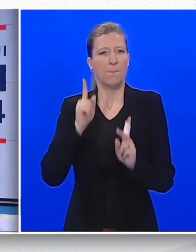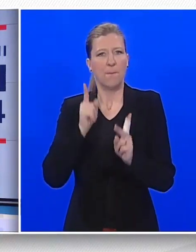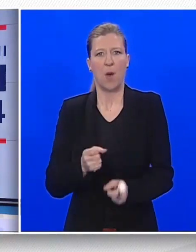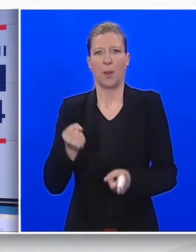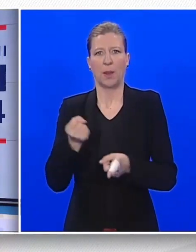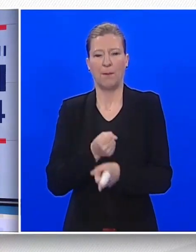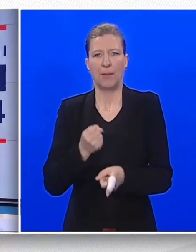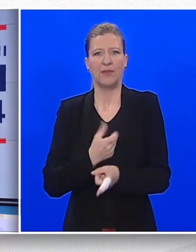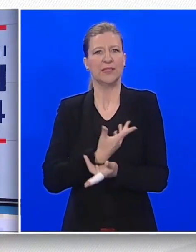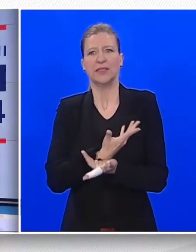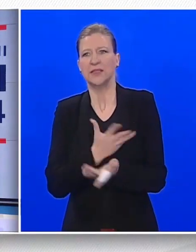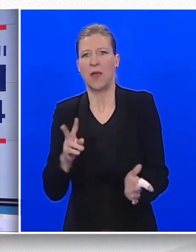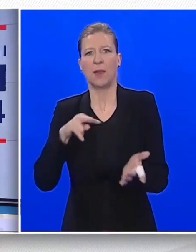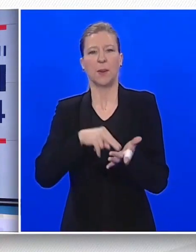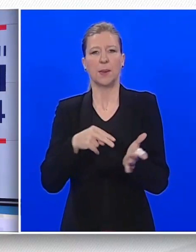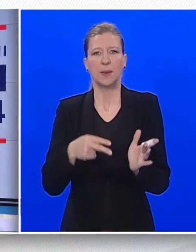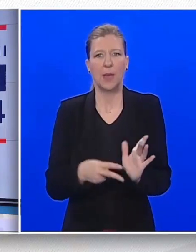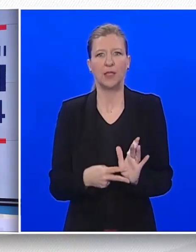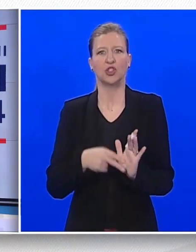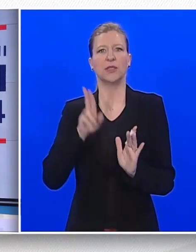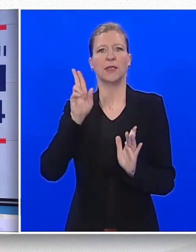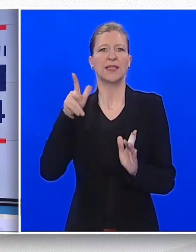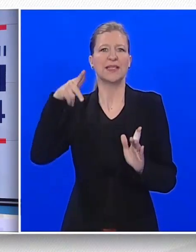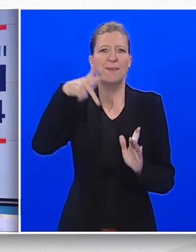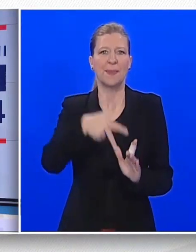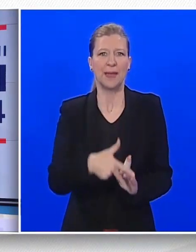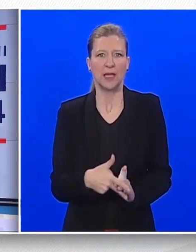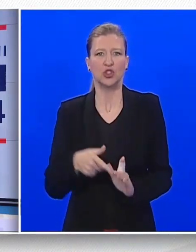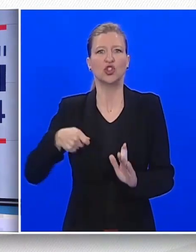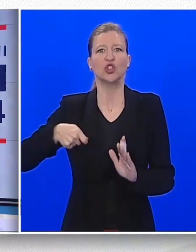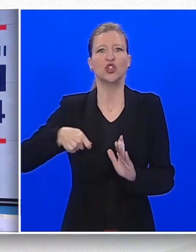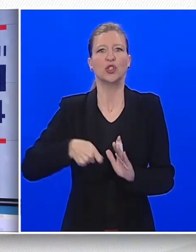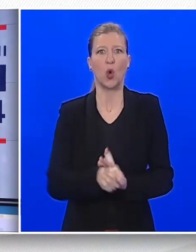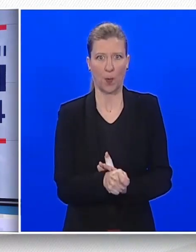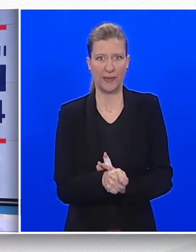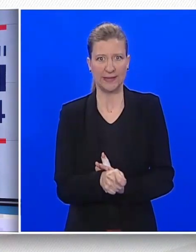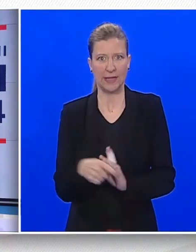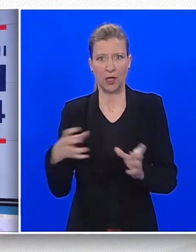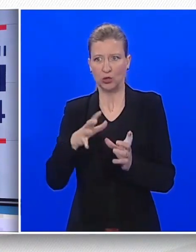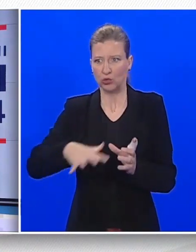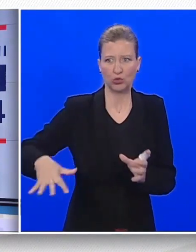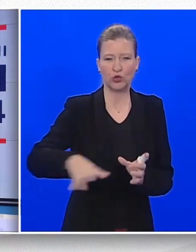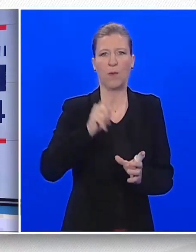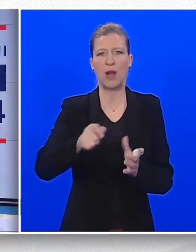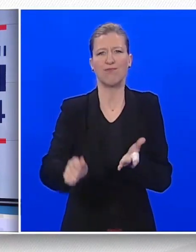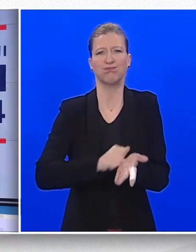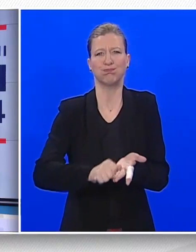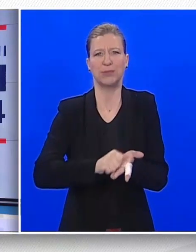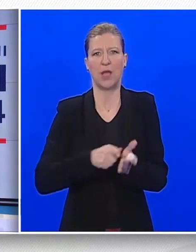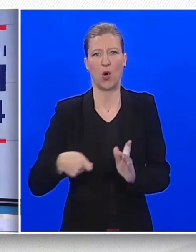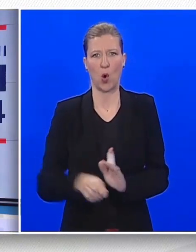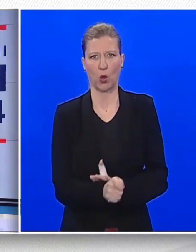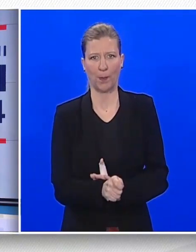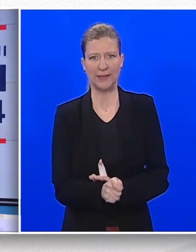mogućih mehanizama da se korupcija istjera iz ovoga društva. Po najkonzorativnim